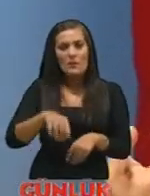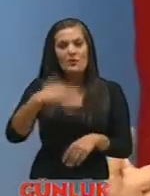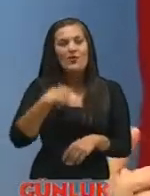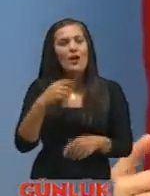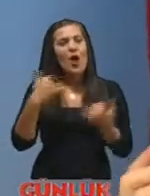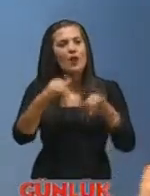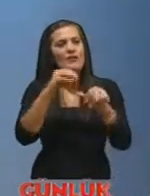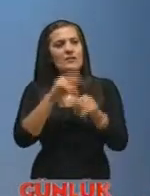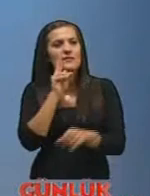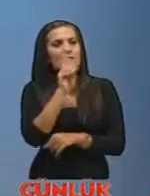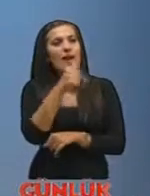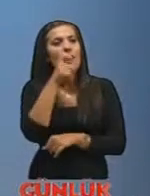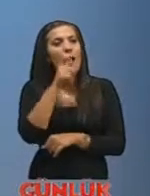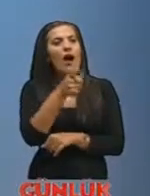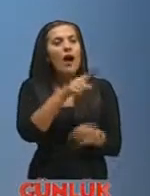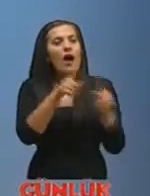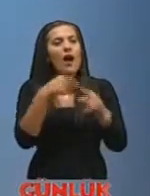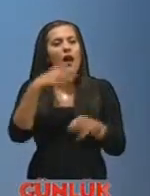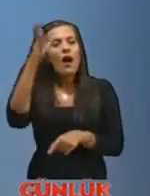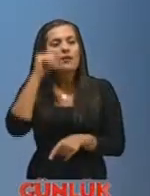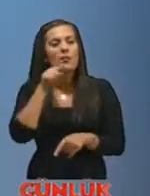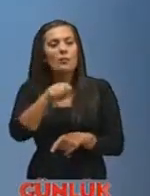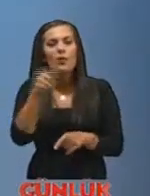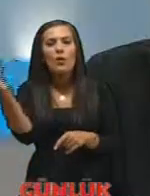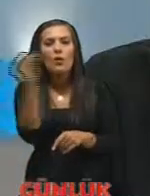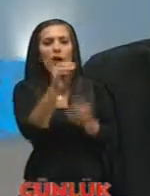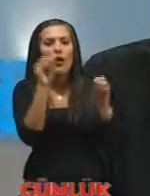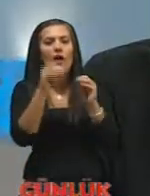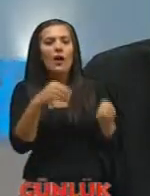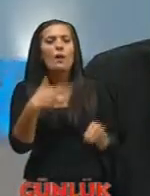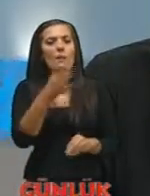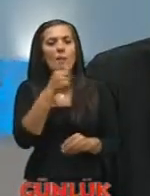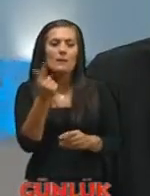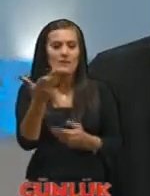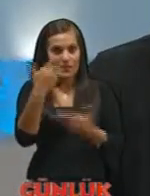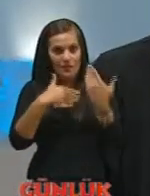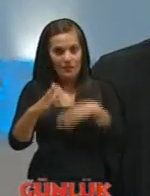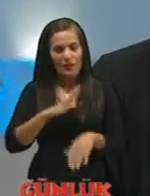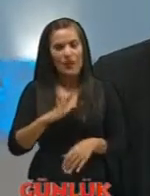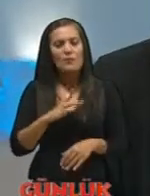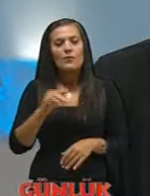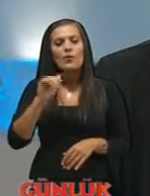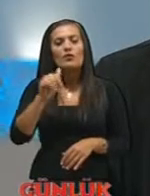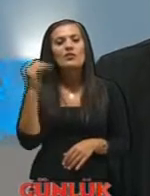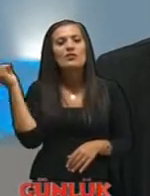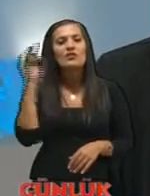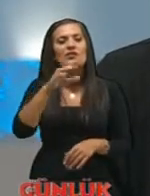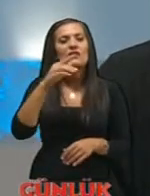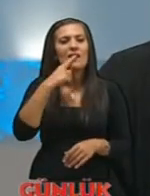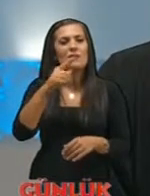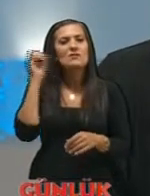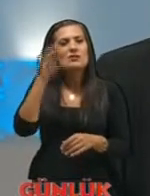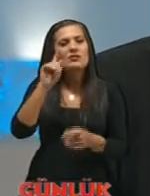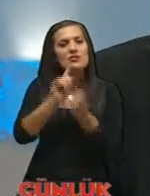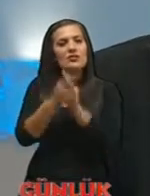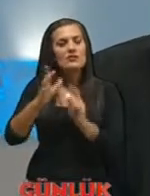seyrederiz oyunları yani şöyle yapınca buradan bunu alıyoruz bunu veriyoruz öyle bir şeyler var mı? gün ışığı dediğimiz daylight ışıklarımız